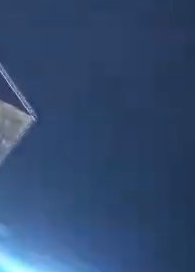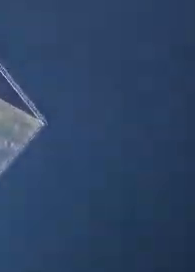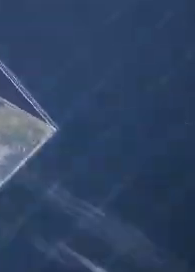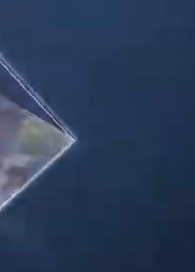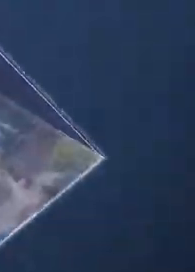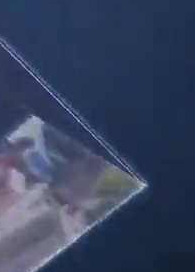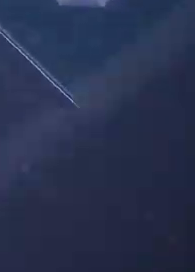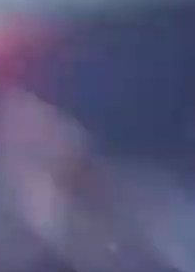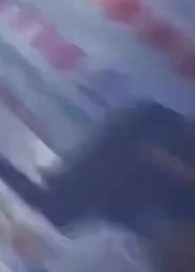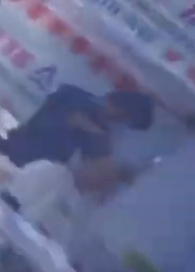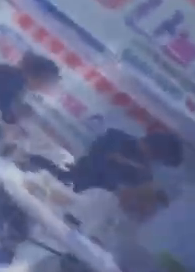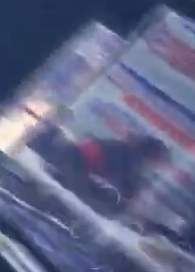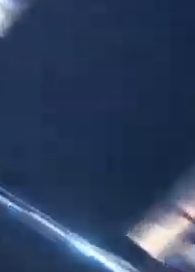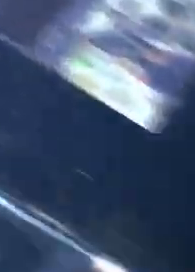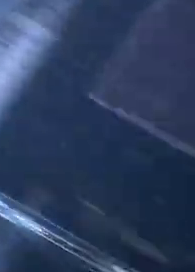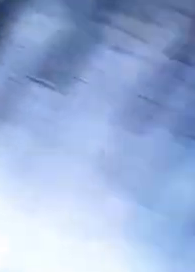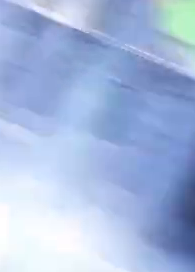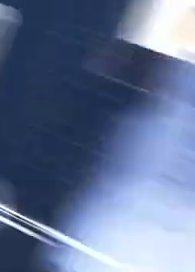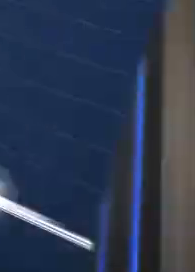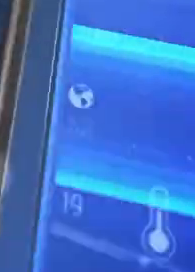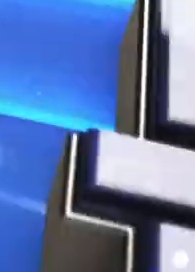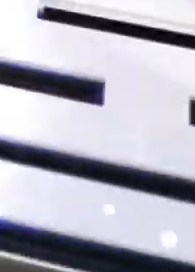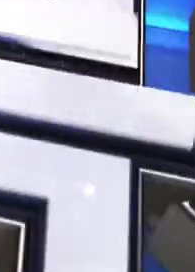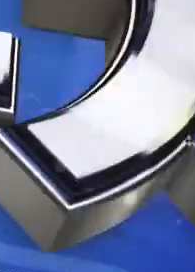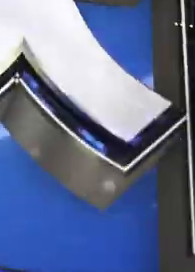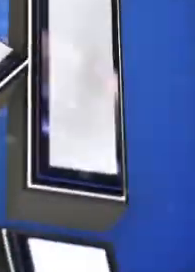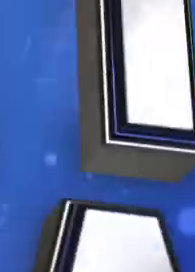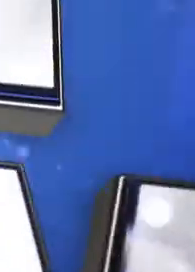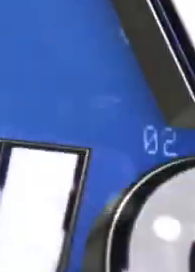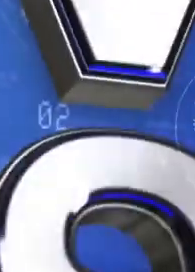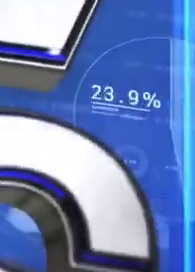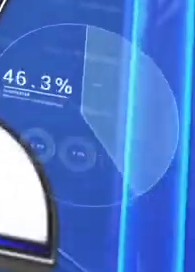지금까지 생생